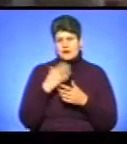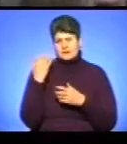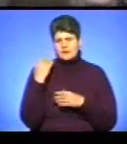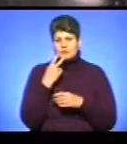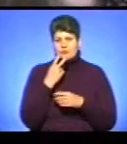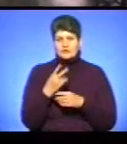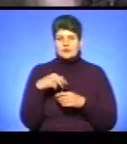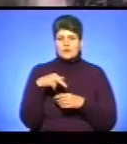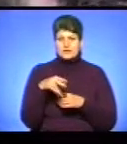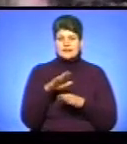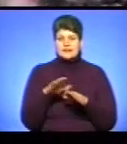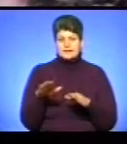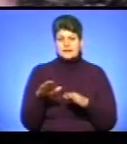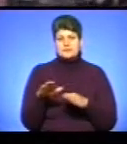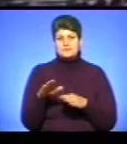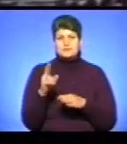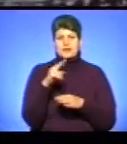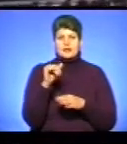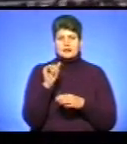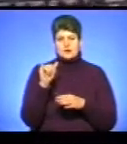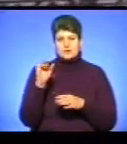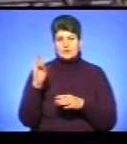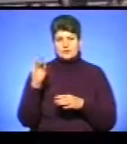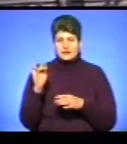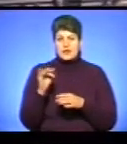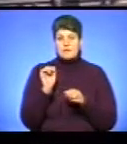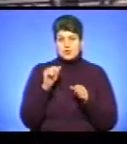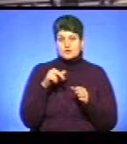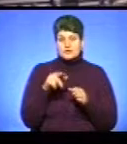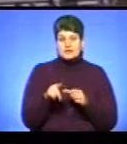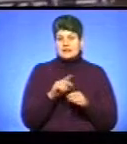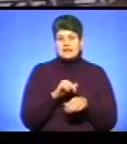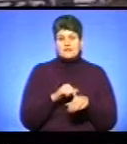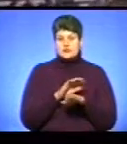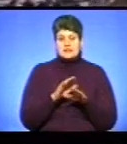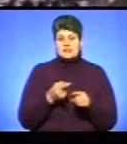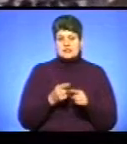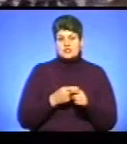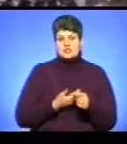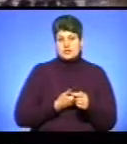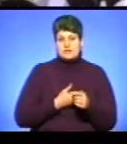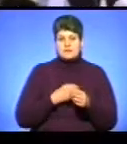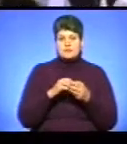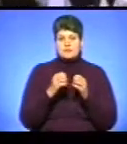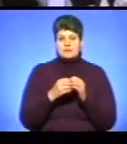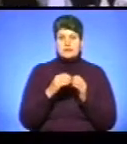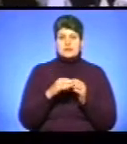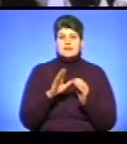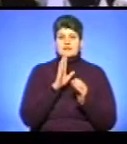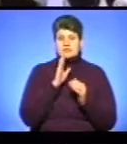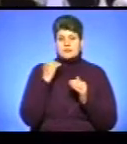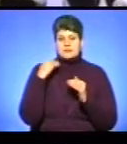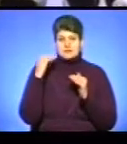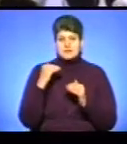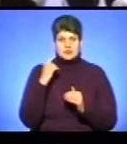дефілюють діти сонця. І мене виникла ідея, що можуть дефілювати, не відчуваючи цієї життєвої проблеми, дівчатка зі зниженим слухом. Мені подобається